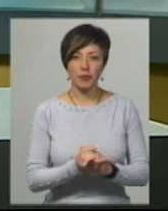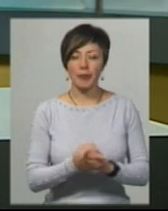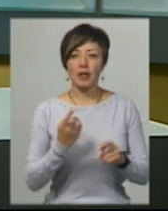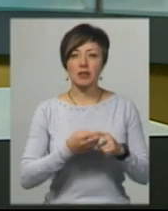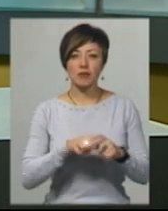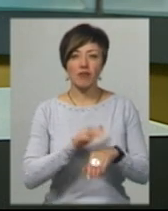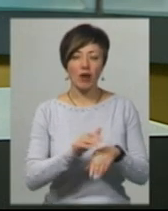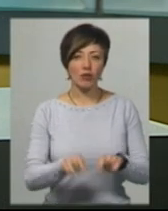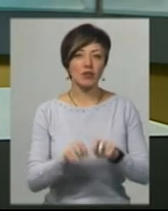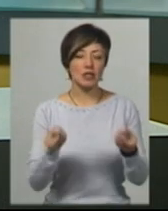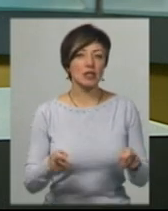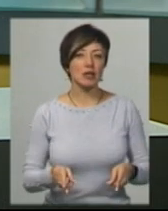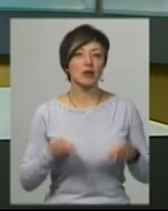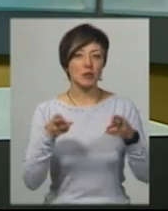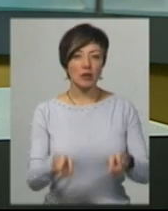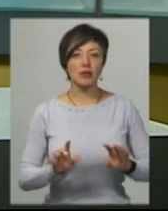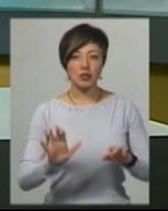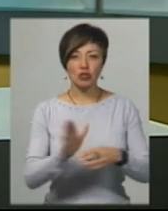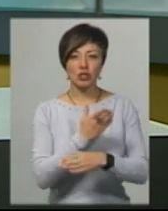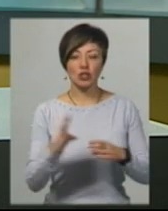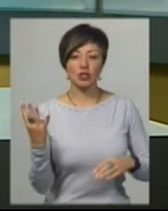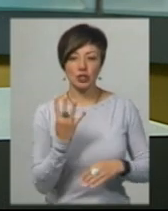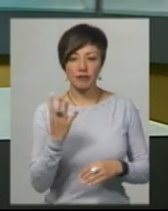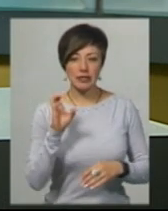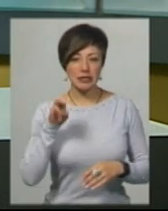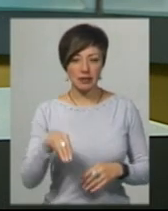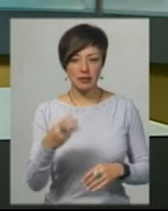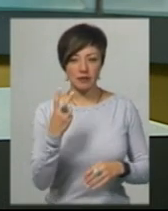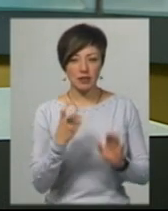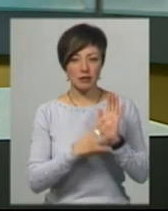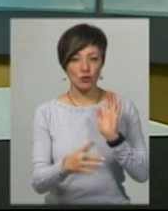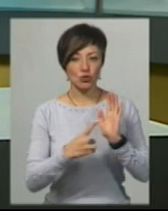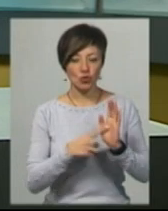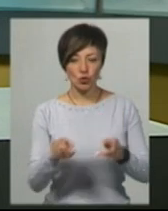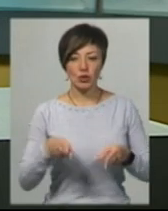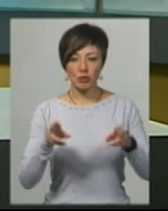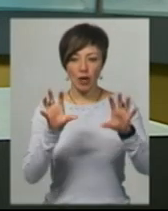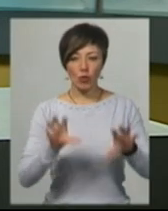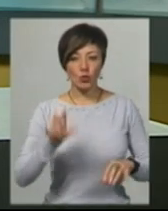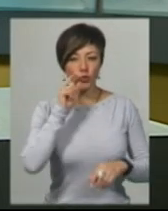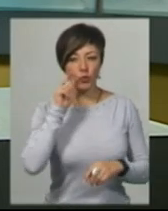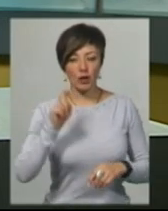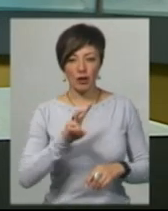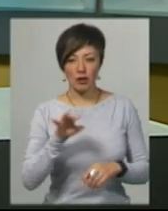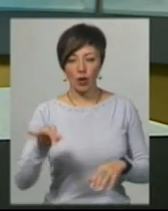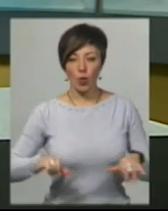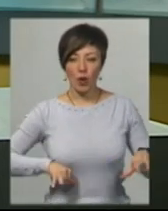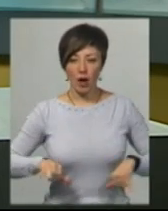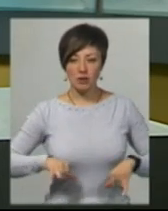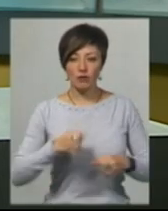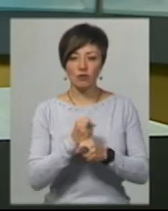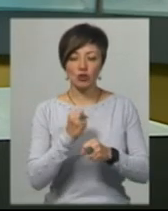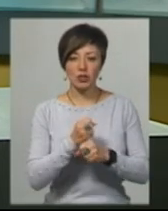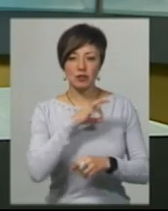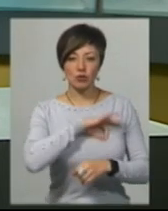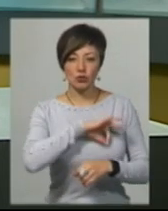даним фактом, відкрито кримінальне провадження за частиною 4 статті 296 Кримінального кодексу України. Хуліганство вчинене